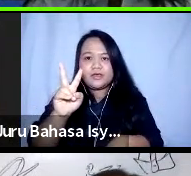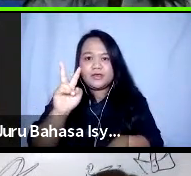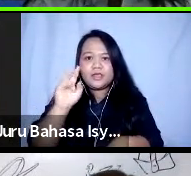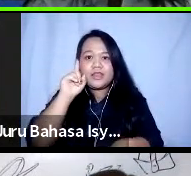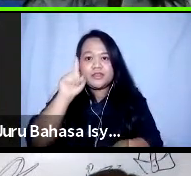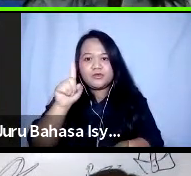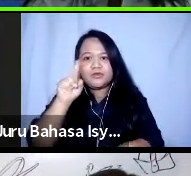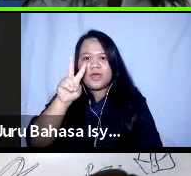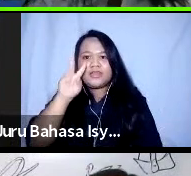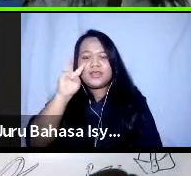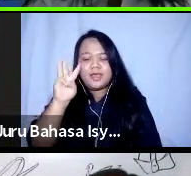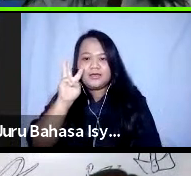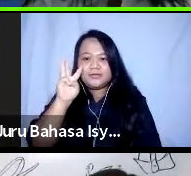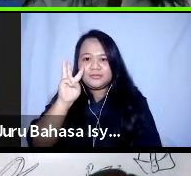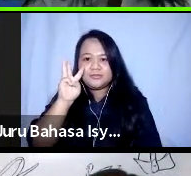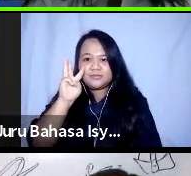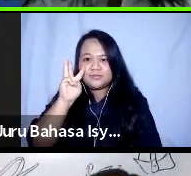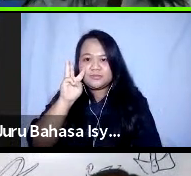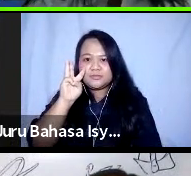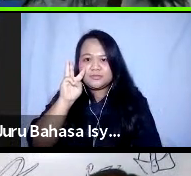Satu Dua Tiga